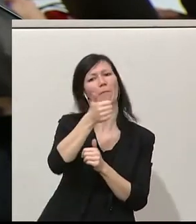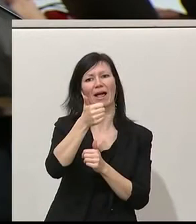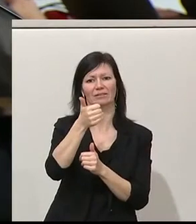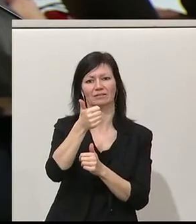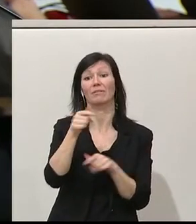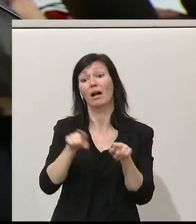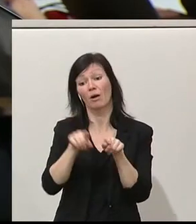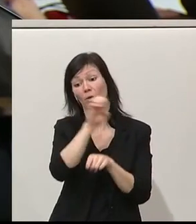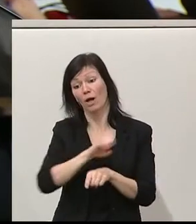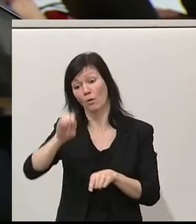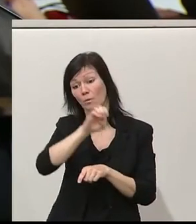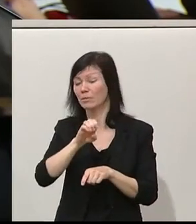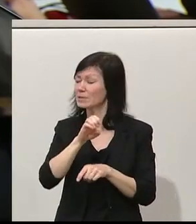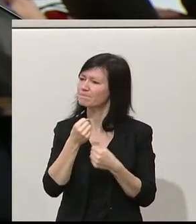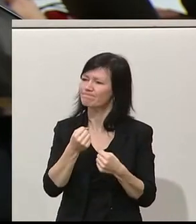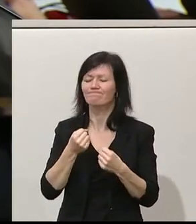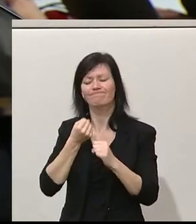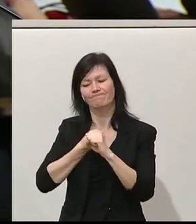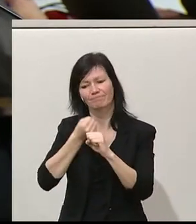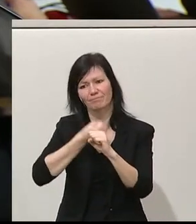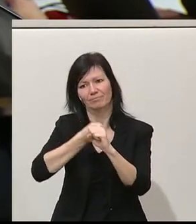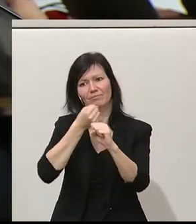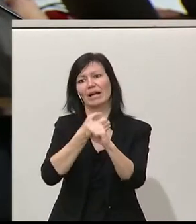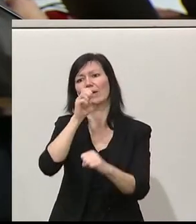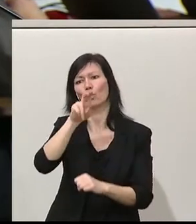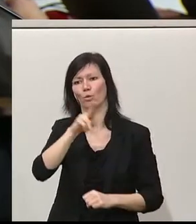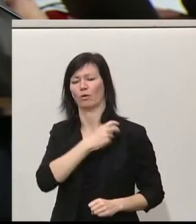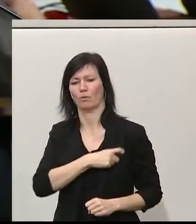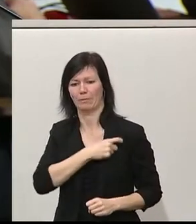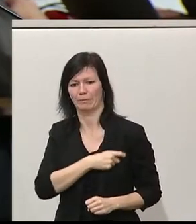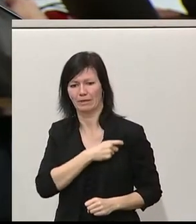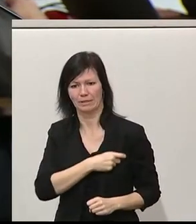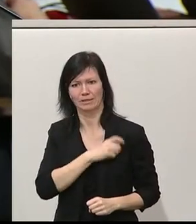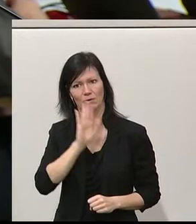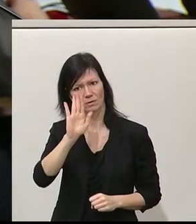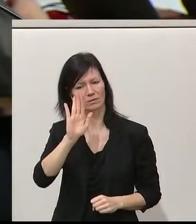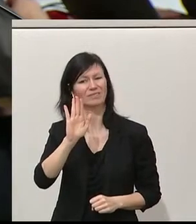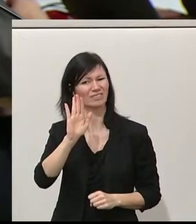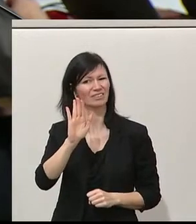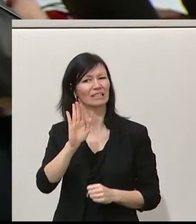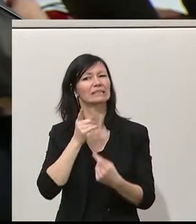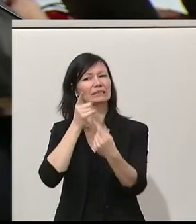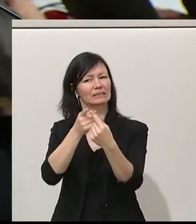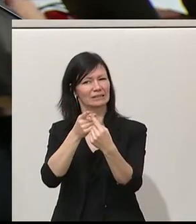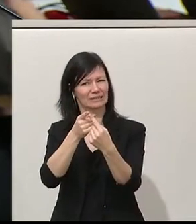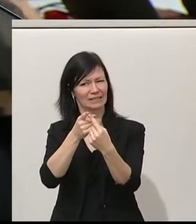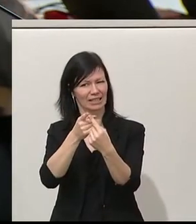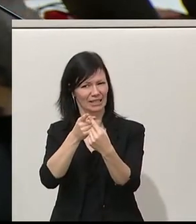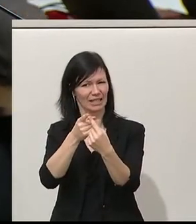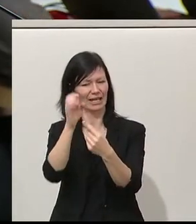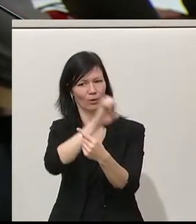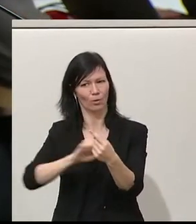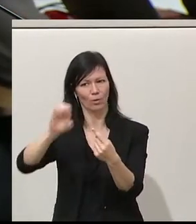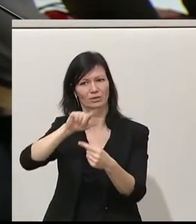europäischer Ebene intensiv einbringen und die Bemühungen der EU-Kommission jetzt auch zur Anpassung der Zielsetzungen im Klimaschutz 2030,